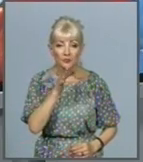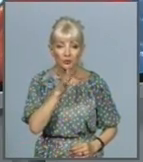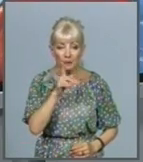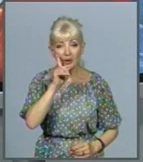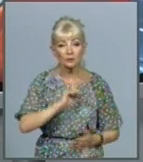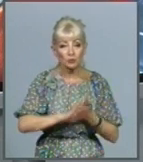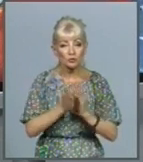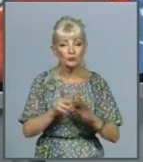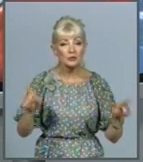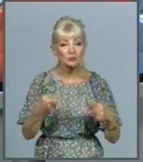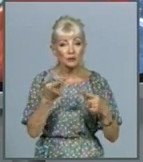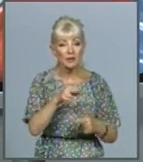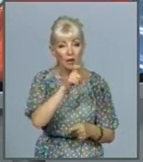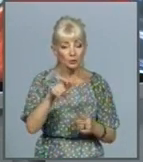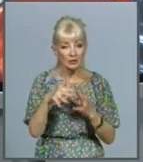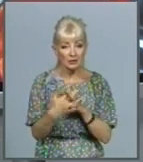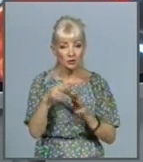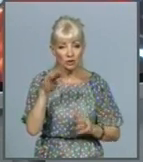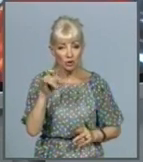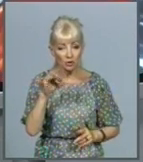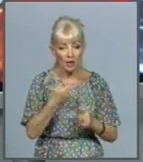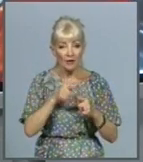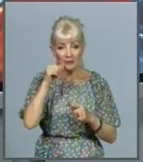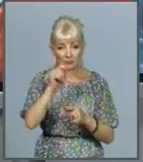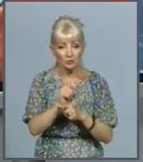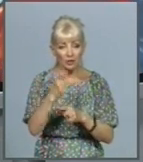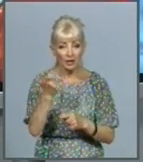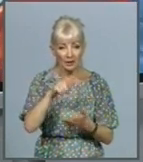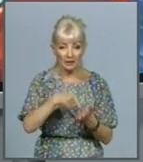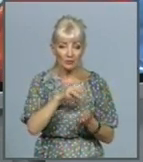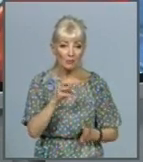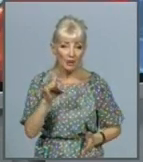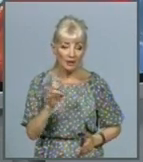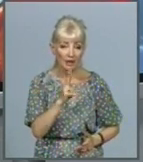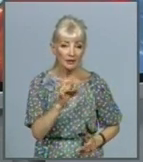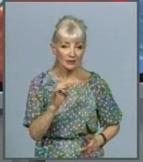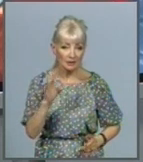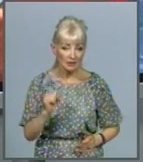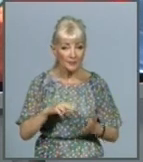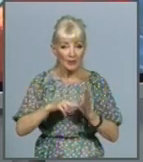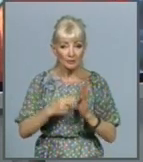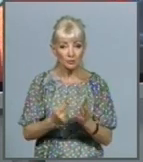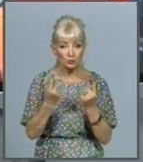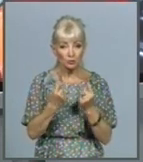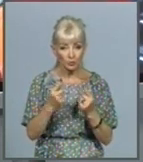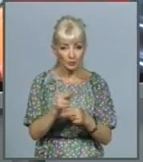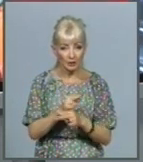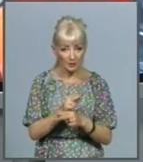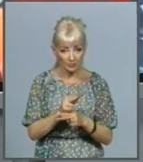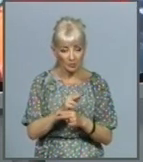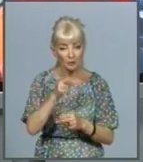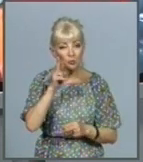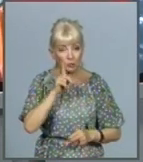для жителів селища Жихор. Цьогоріч там за дорученням Харківського міського голови Геннадія Кернеса планують масштабне оновлення інфраструктури. З цього